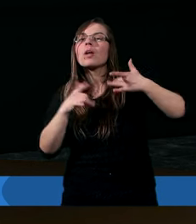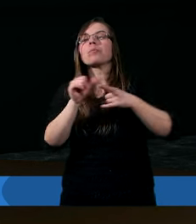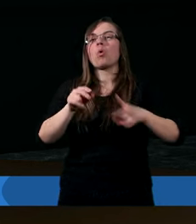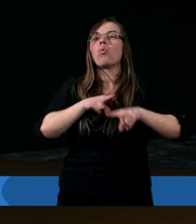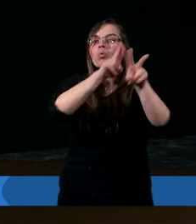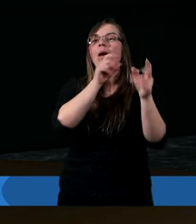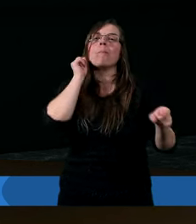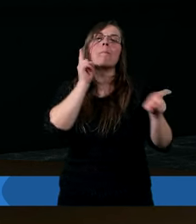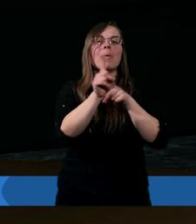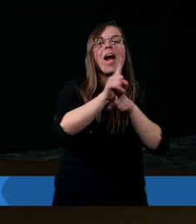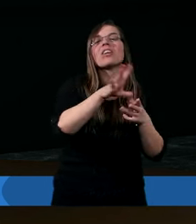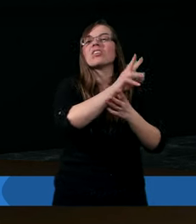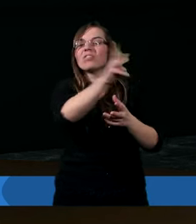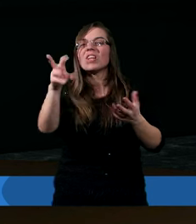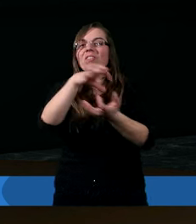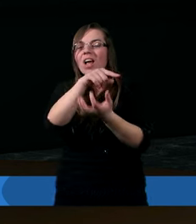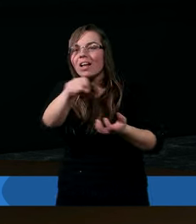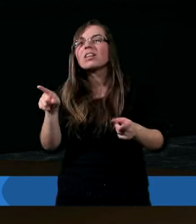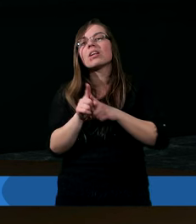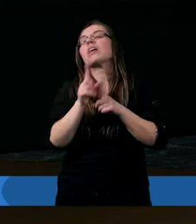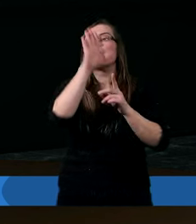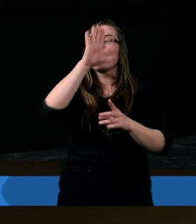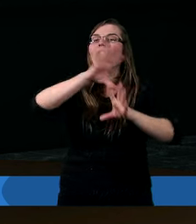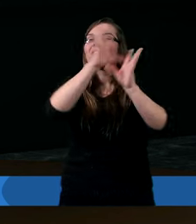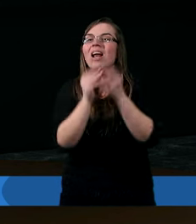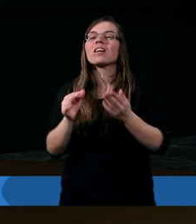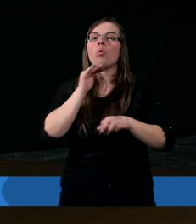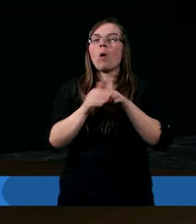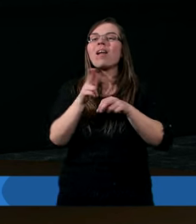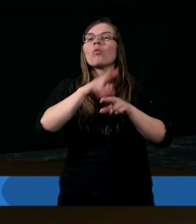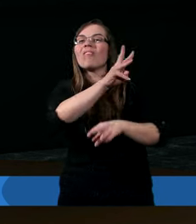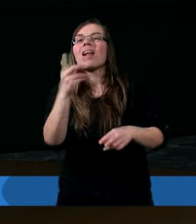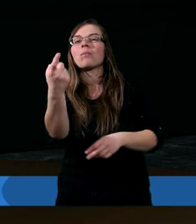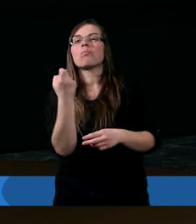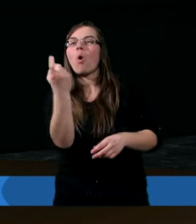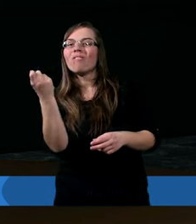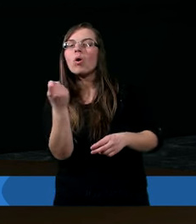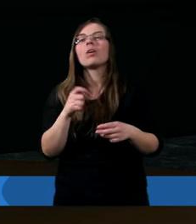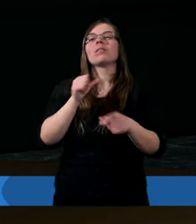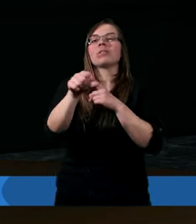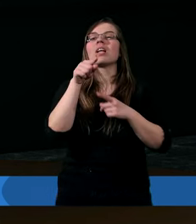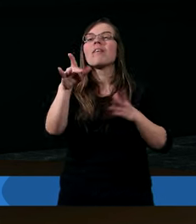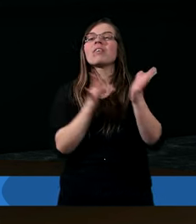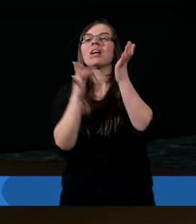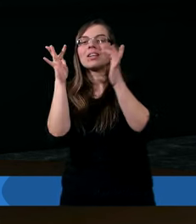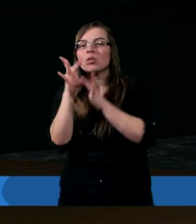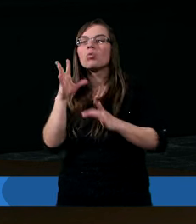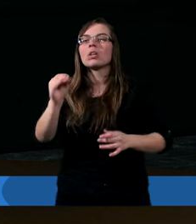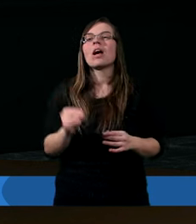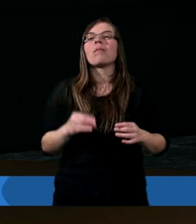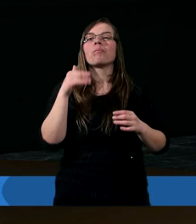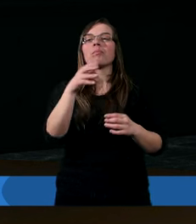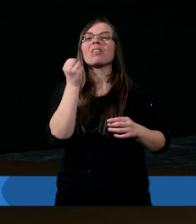są udziałem braci waszych w świecie. A Bóg wszelkiej łaski, który was powołał do wiecznej swej chwały w Chrystusie,